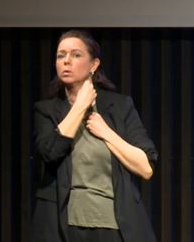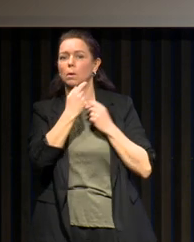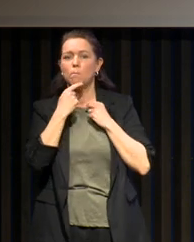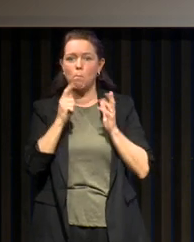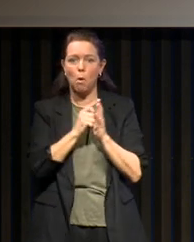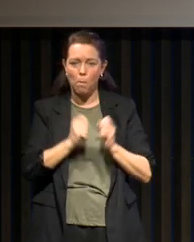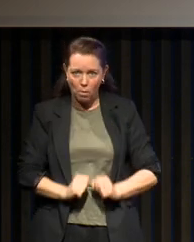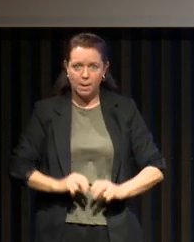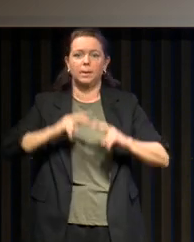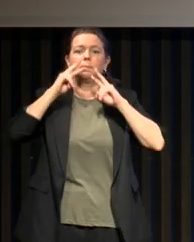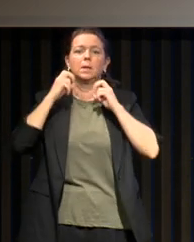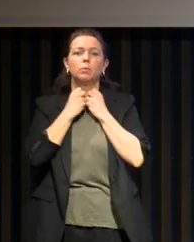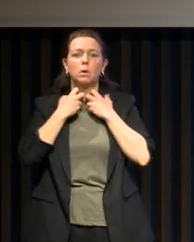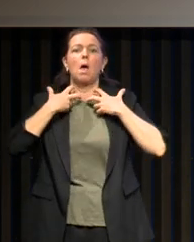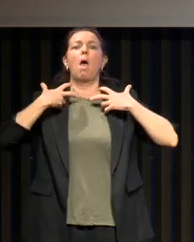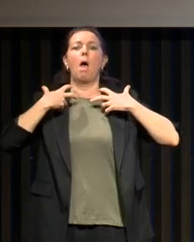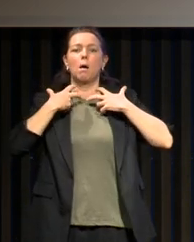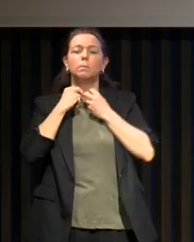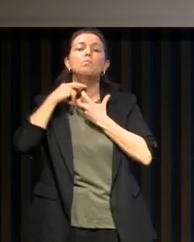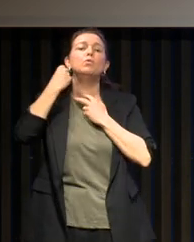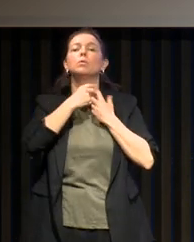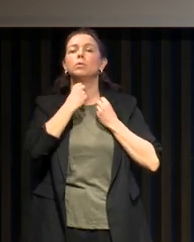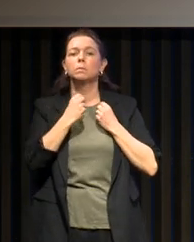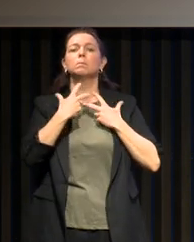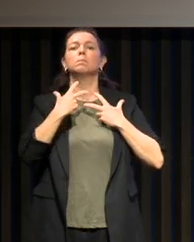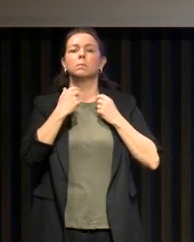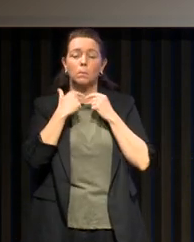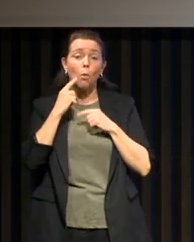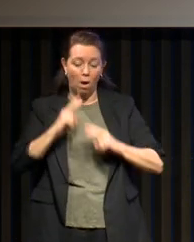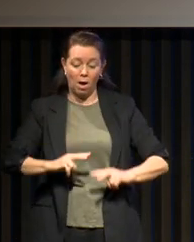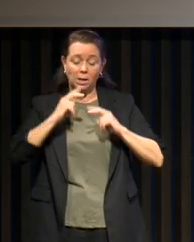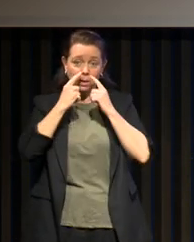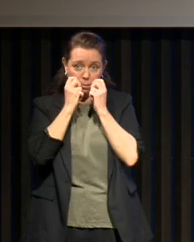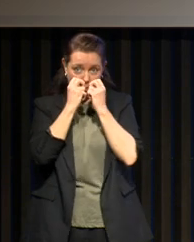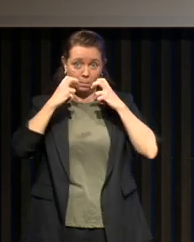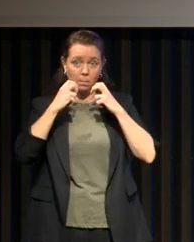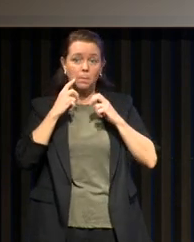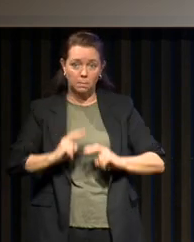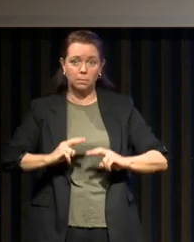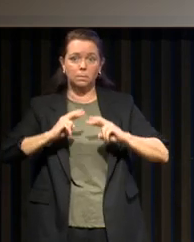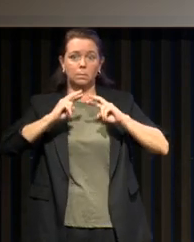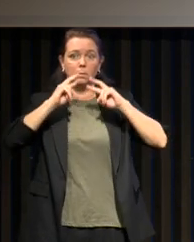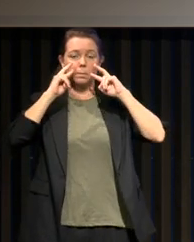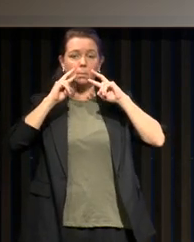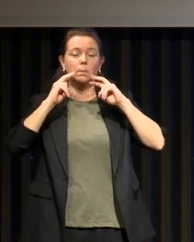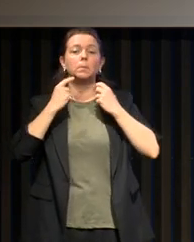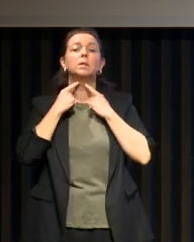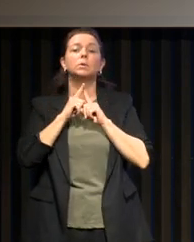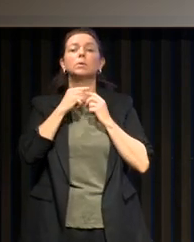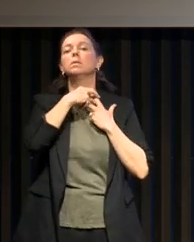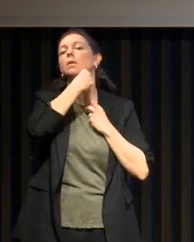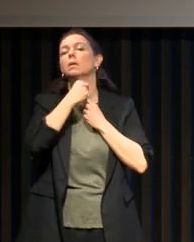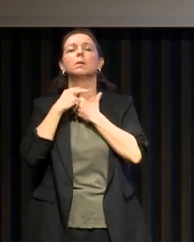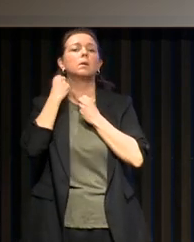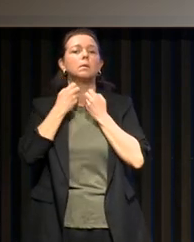inspire. En fait, quand on inspire, j'écarte un peu mes narines, mais en fait, j'écarte mes muscles dilatateurs du pharynx. Et c'est